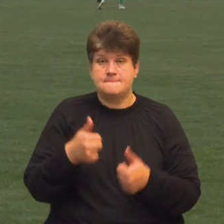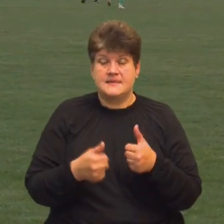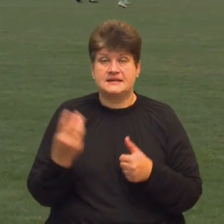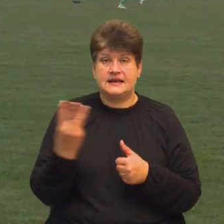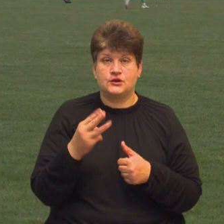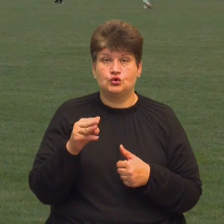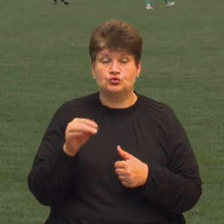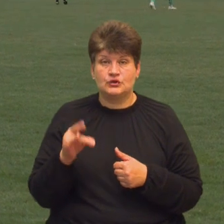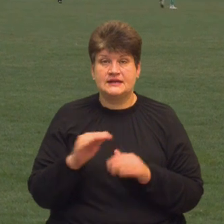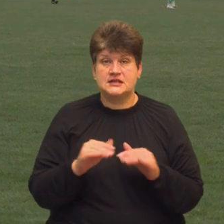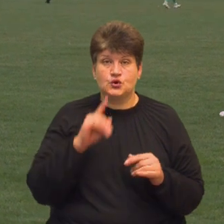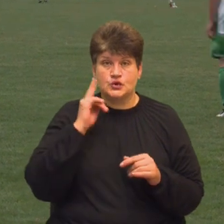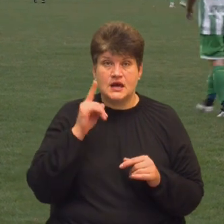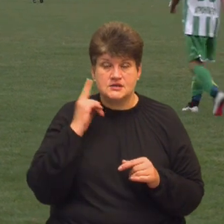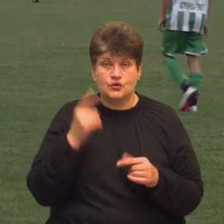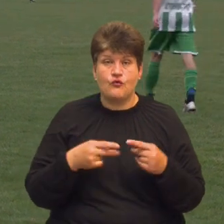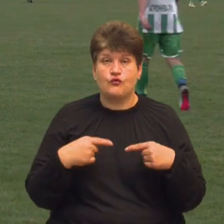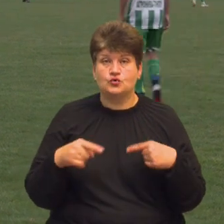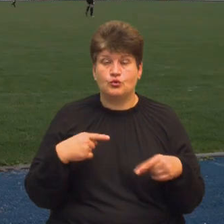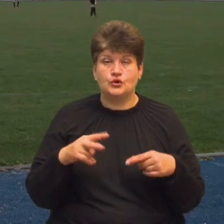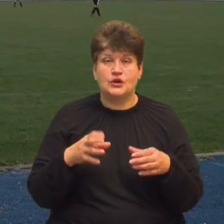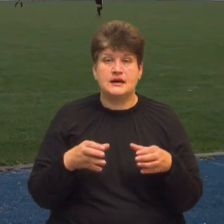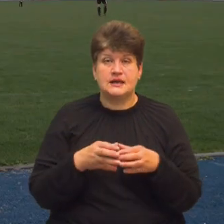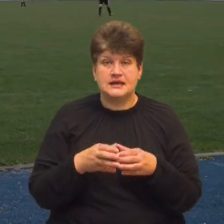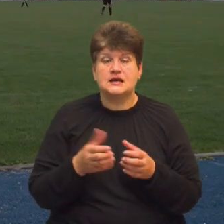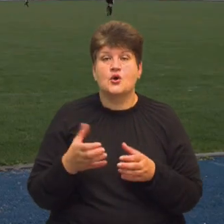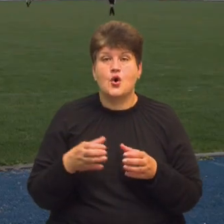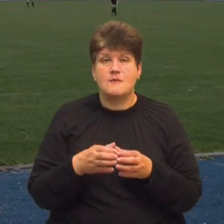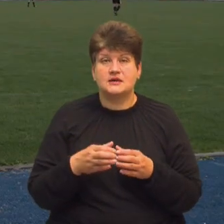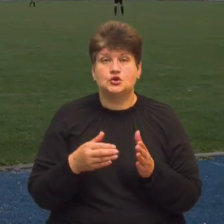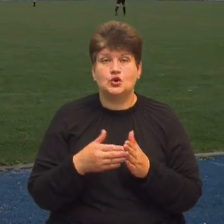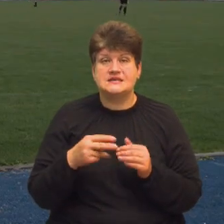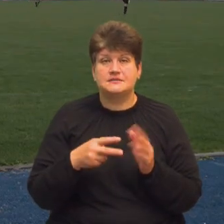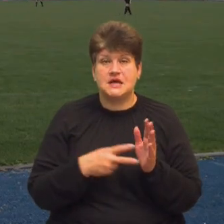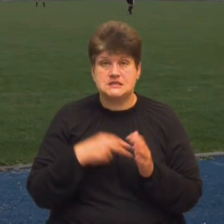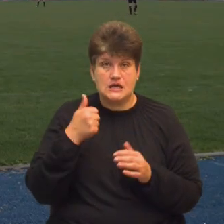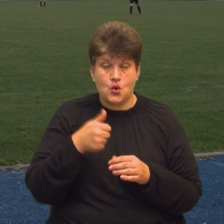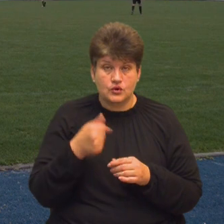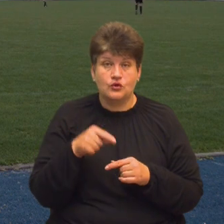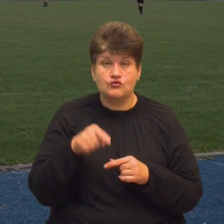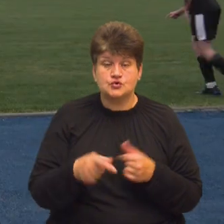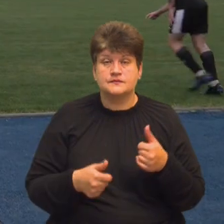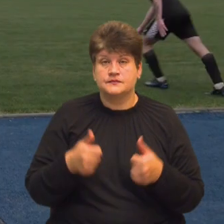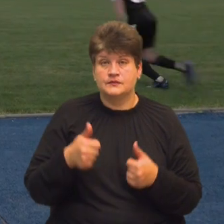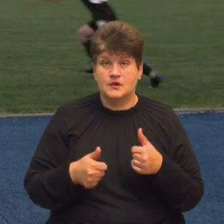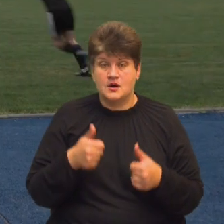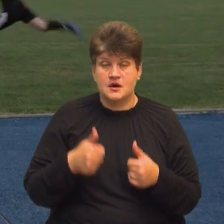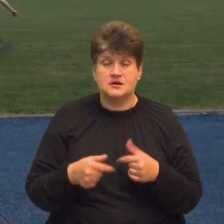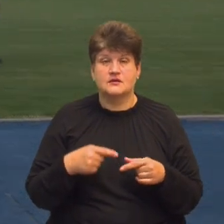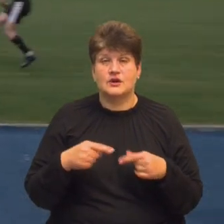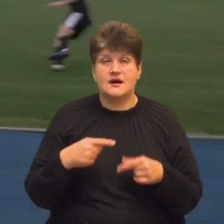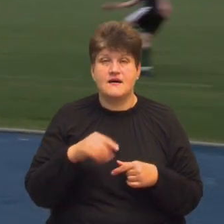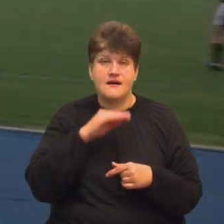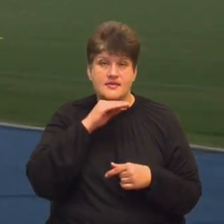дитячо-юнацької футбольної ліги Тернопільщини серед команд до 17 років. У цьому поєдинку гравці футбольної академії Тернопіль